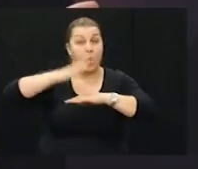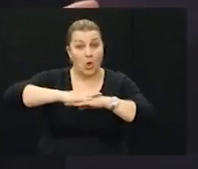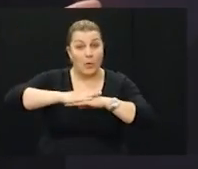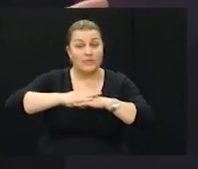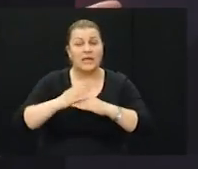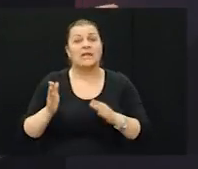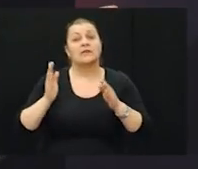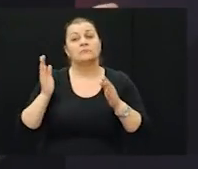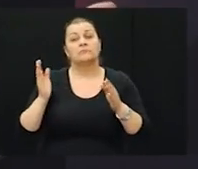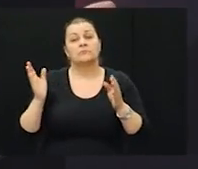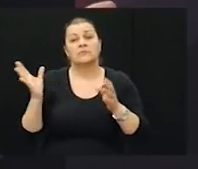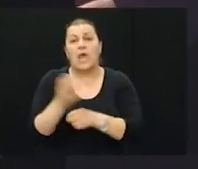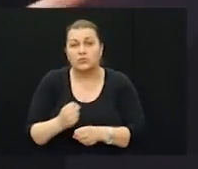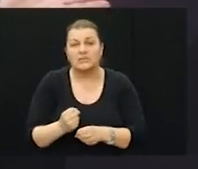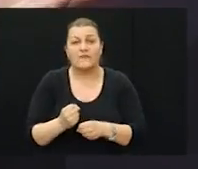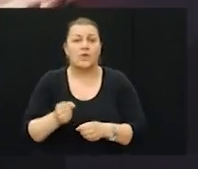zaustavite, udrite,